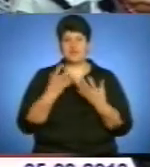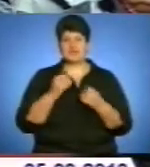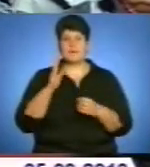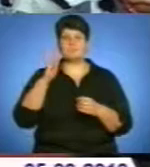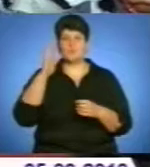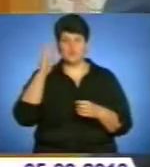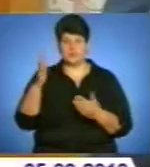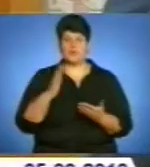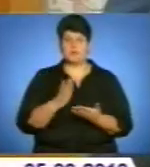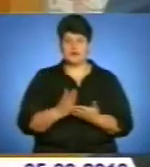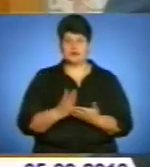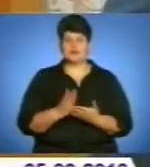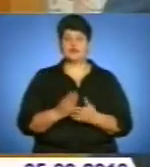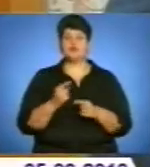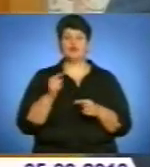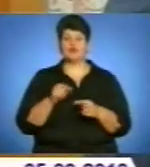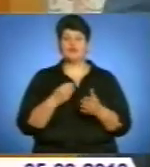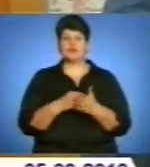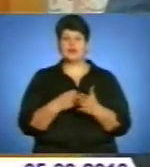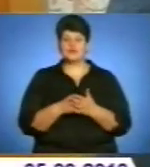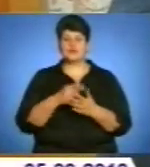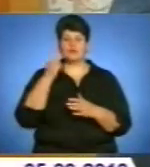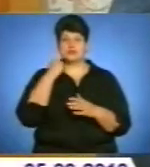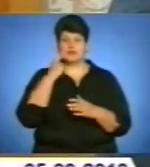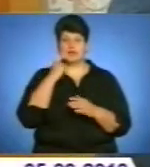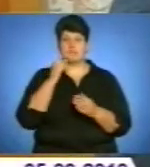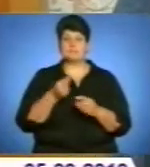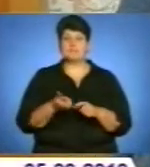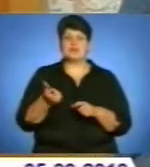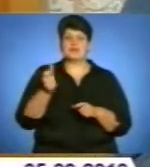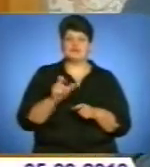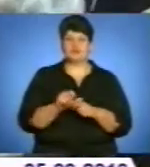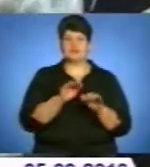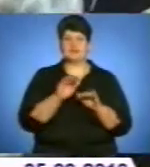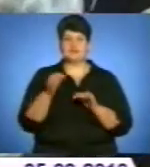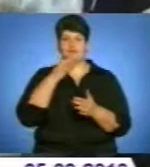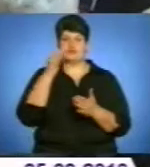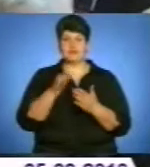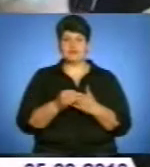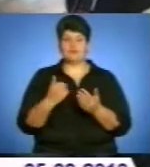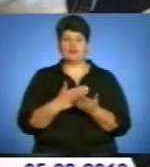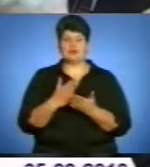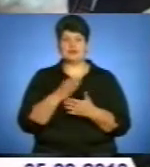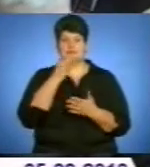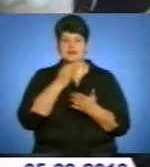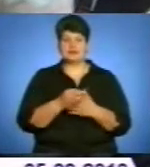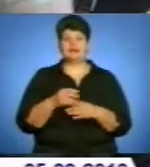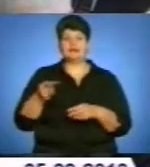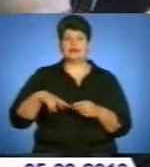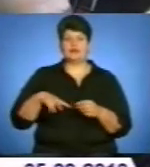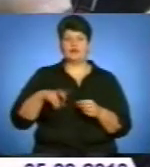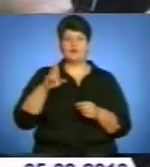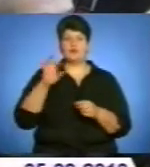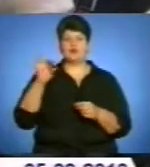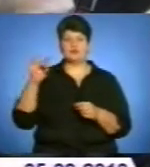будемо мати, то фінансові показники перевищують рівень відповідальності політиків, заявив директор Борщівського агротехнічного